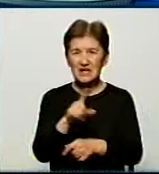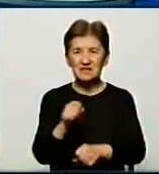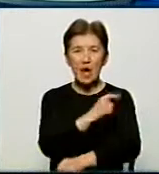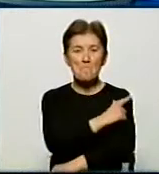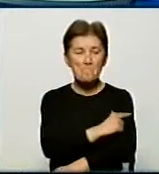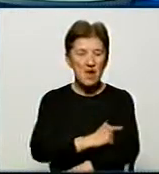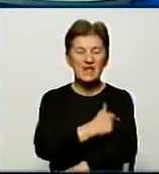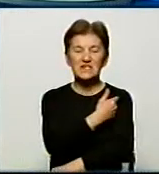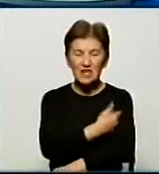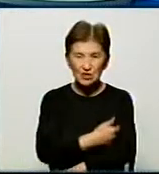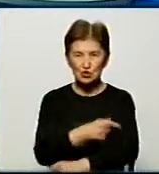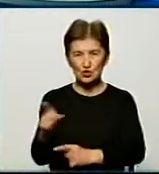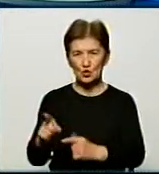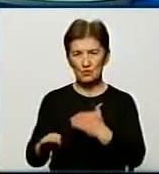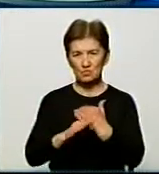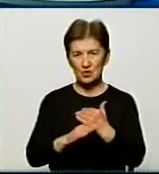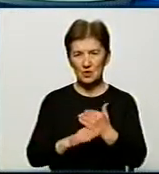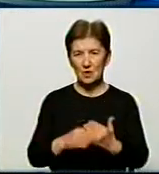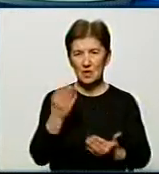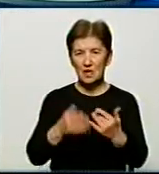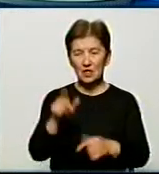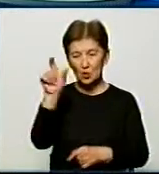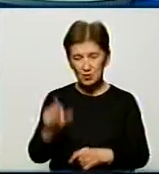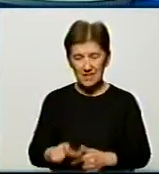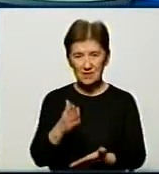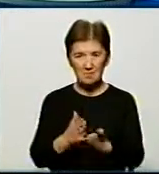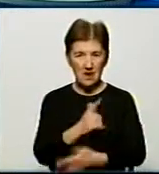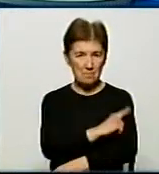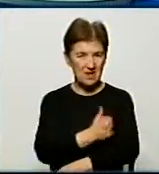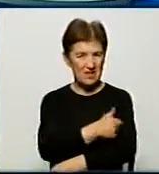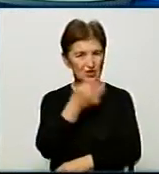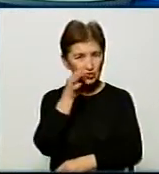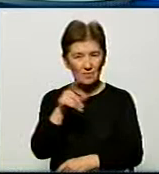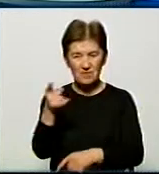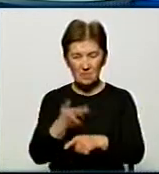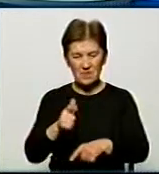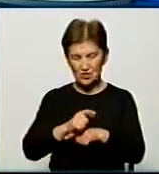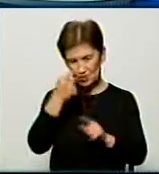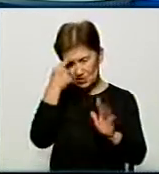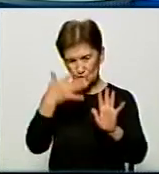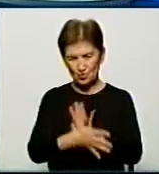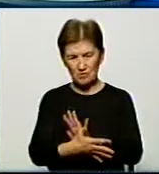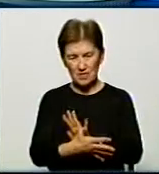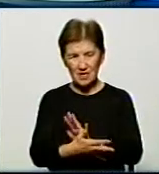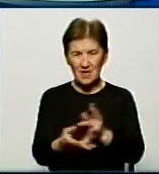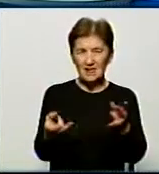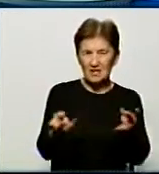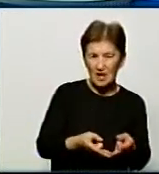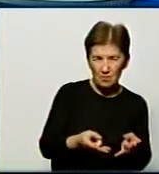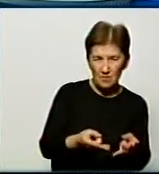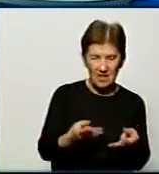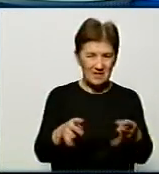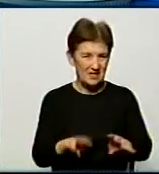Тобто людина, яка має медичний досвід, вона більш зрозуміє, треба вам звертатися до лікарні